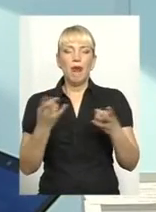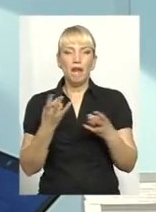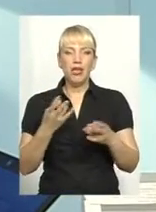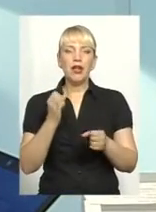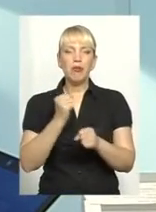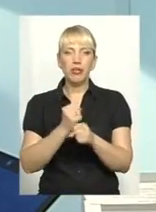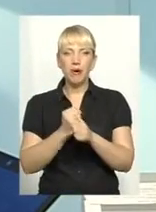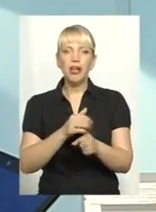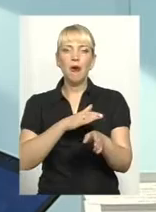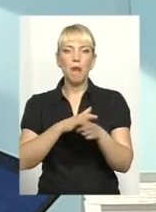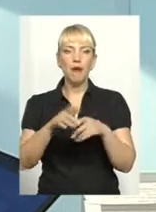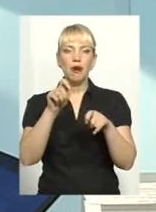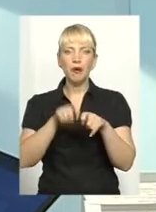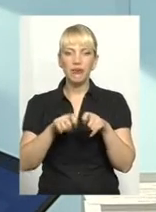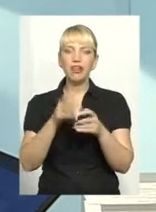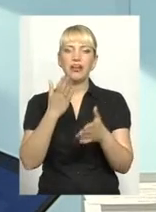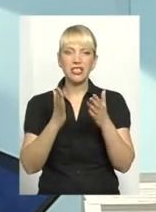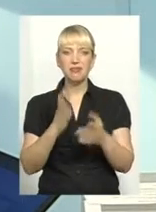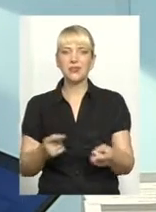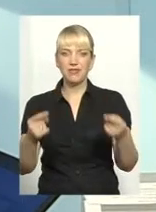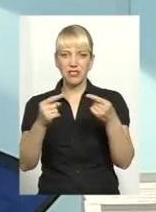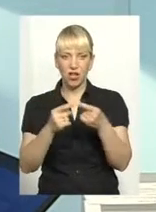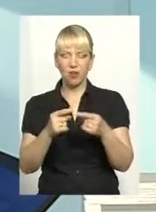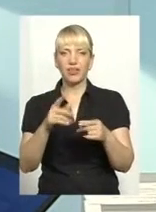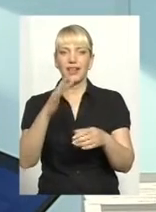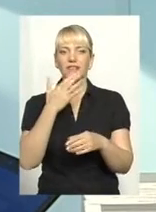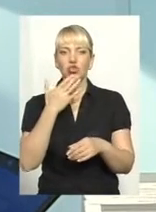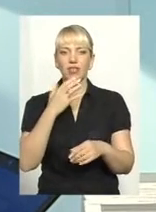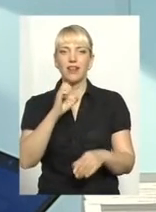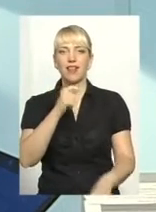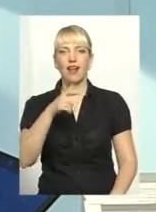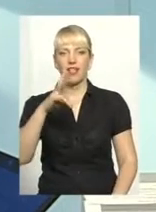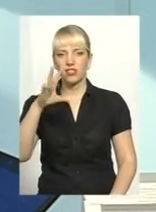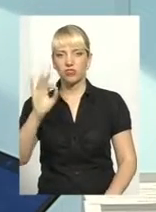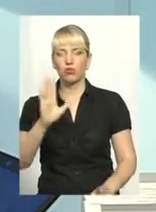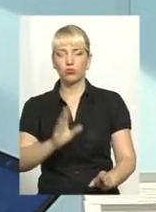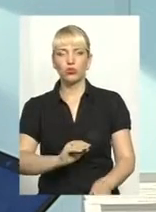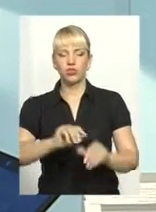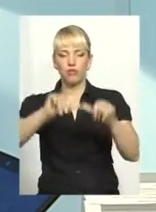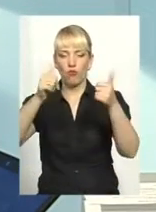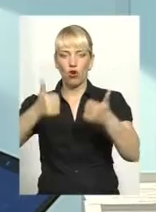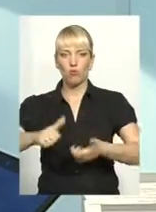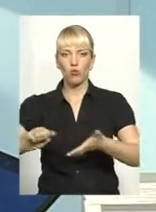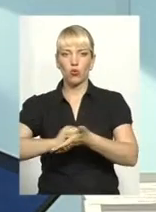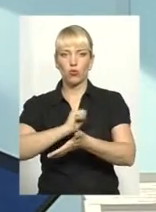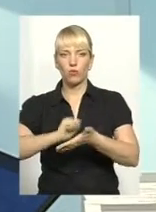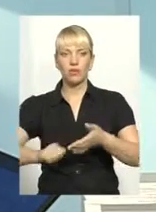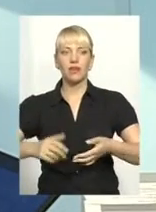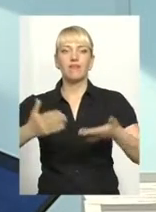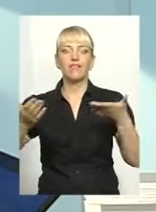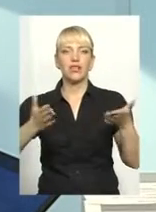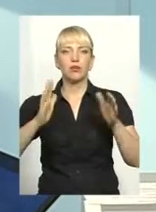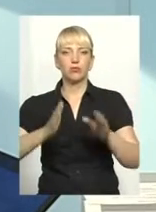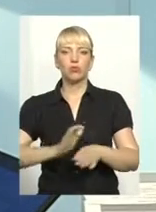разі такого встановлення Національне агентство сформує пакет документів, який